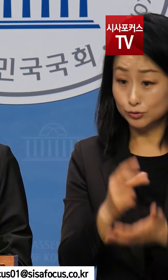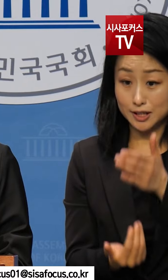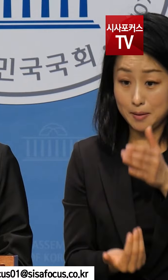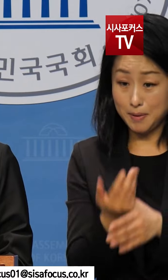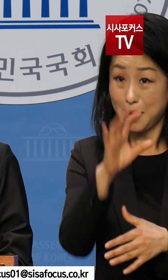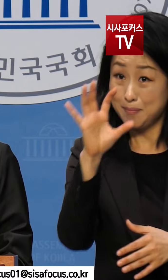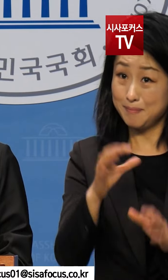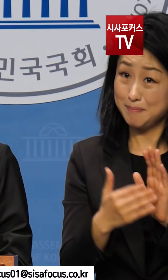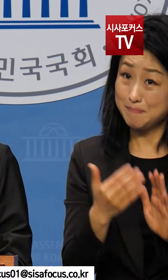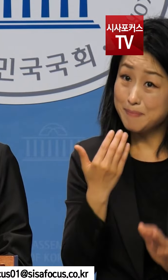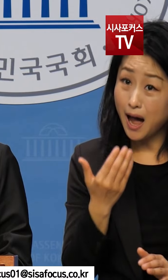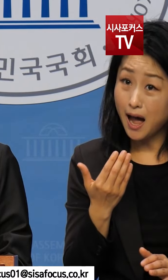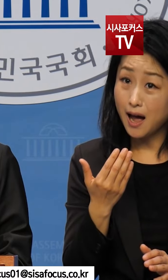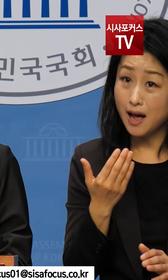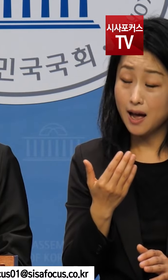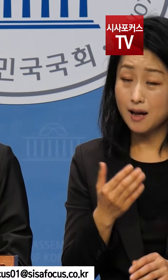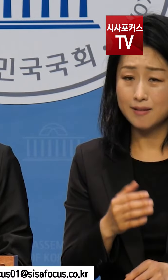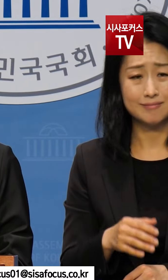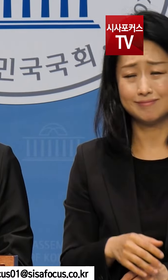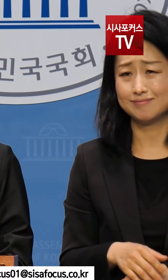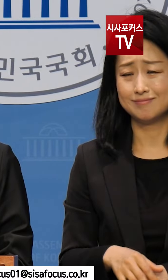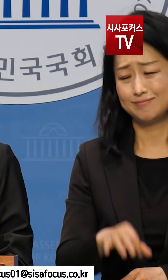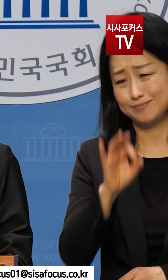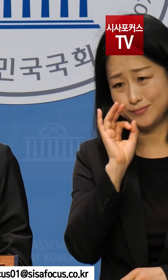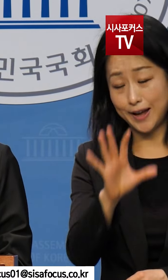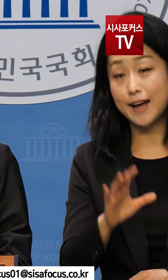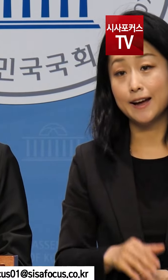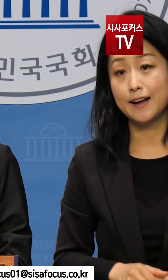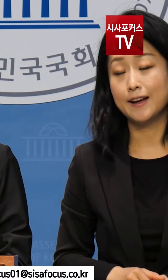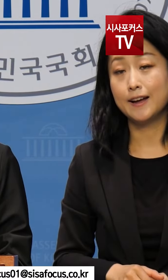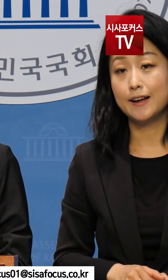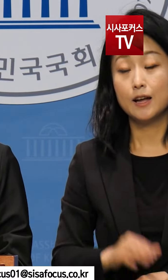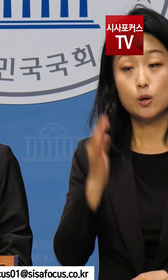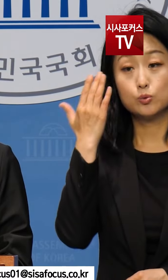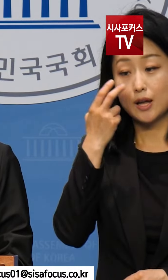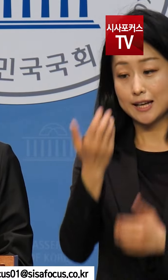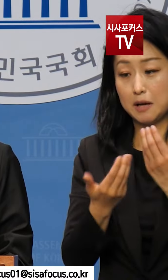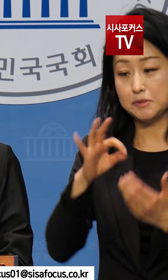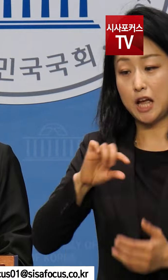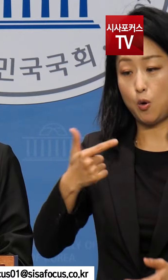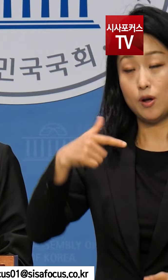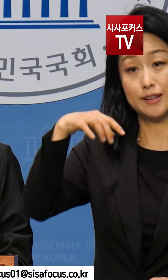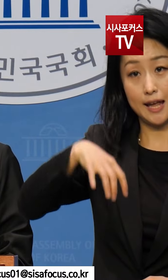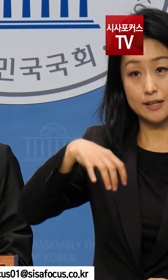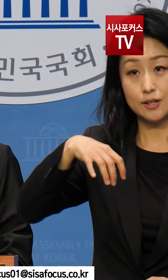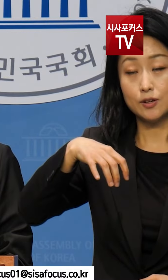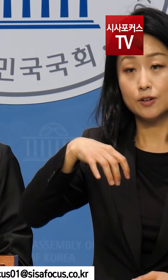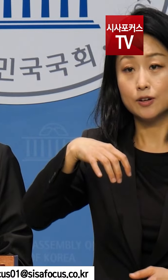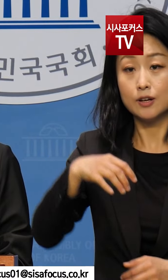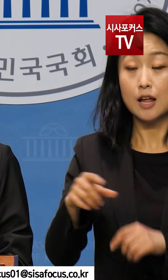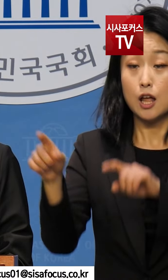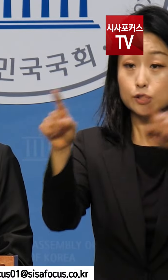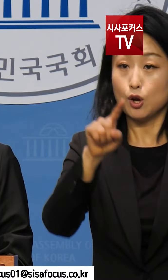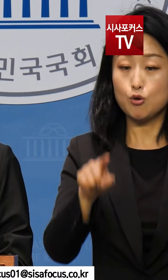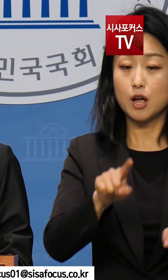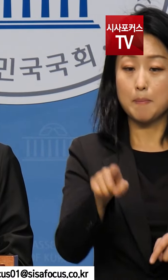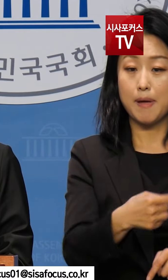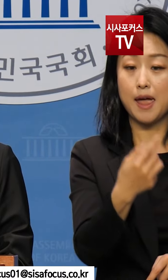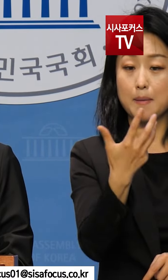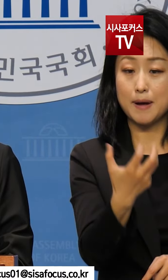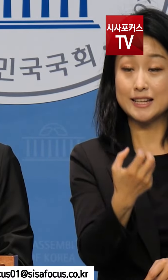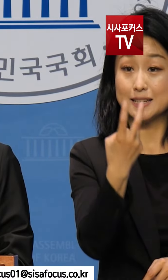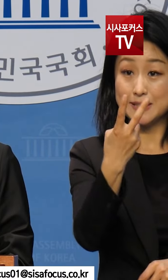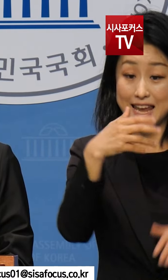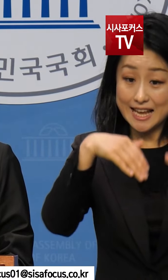대책은 사상 누각입니다. 최근 감사원이 침수 위험 지역 전국의 182개